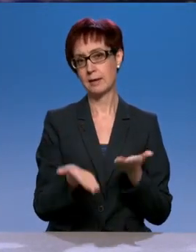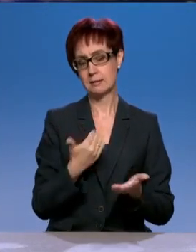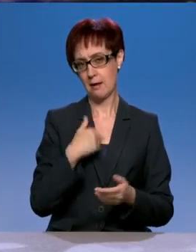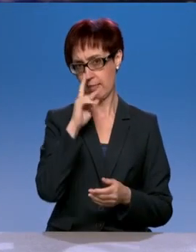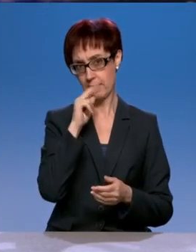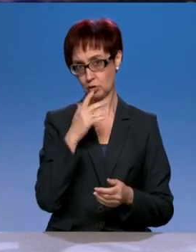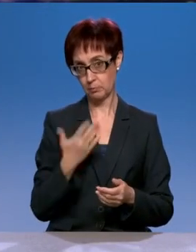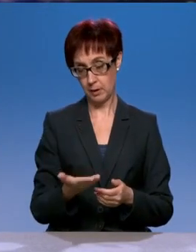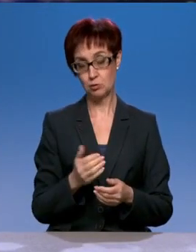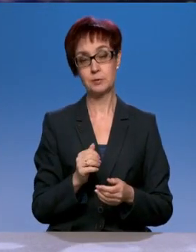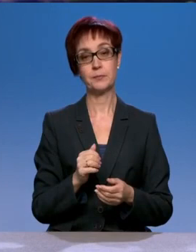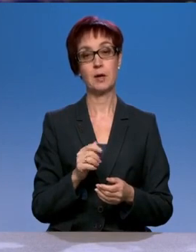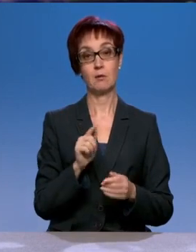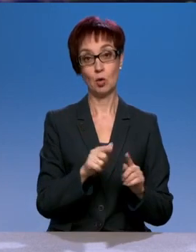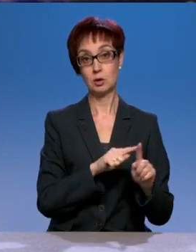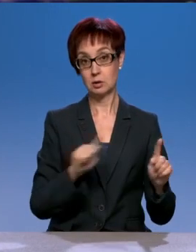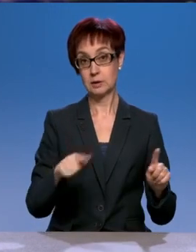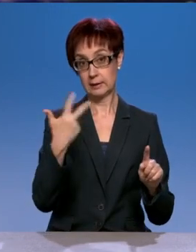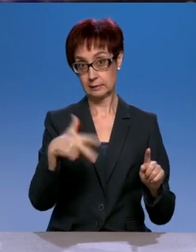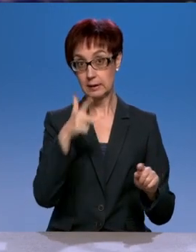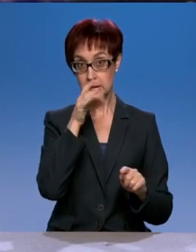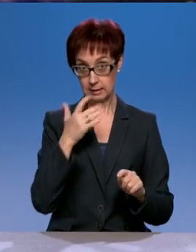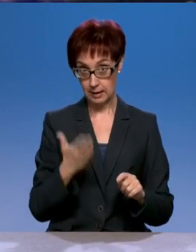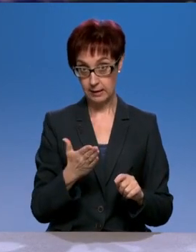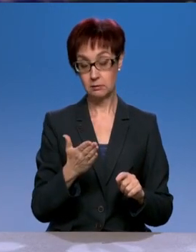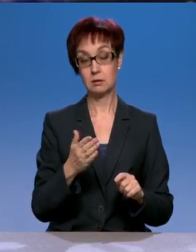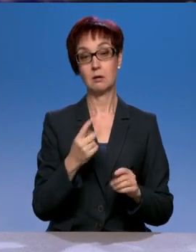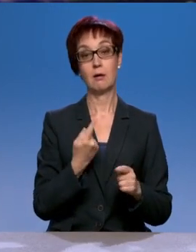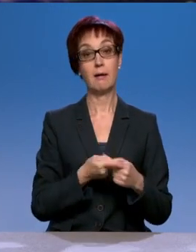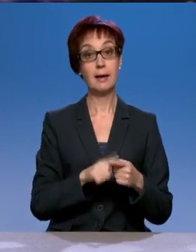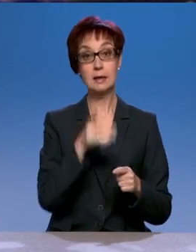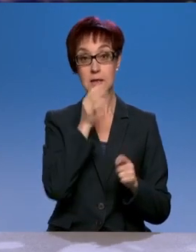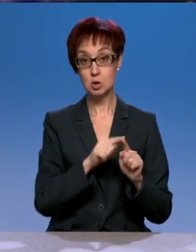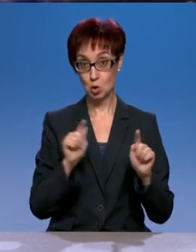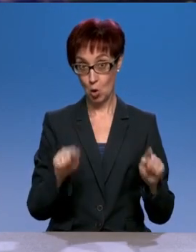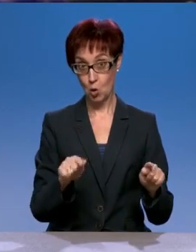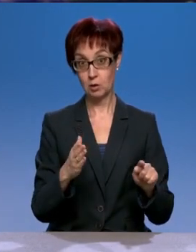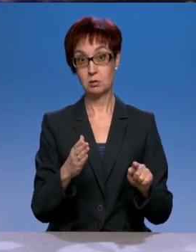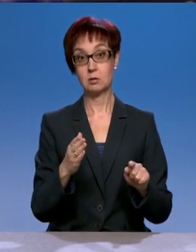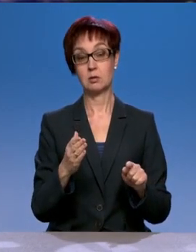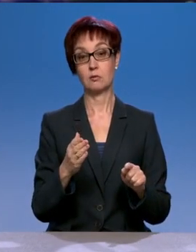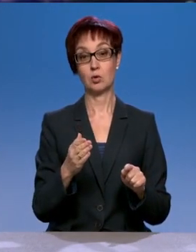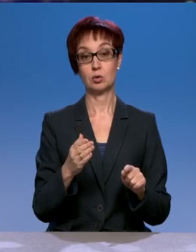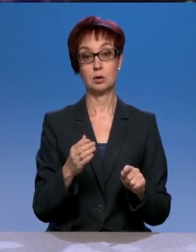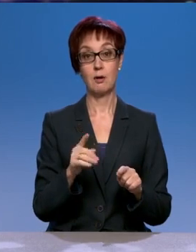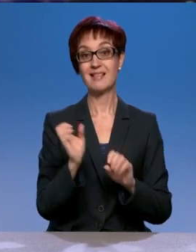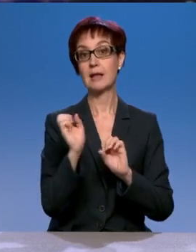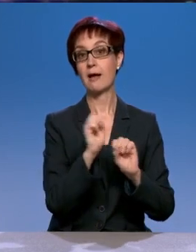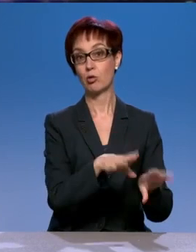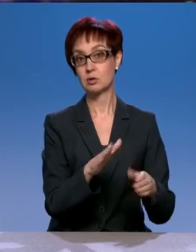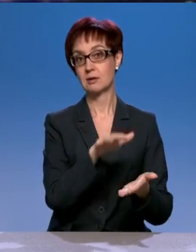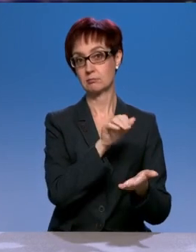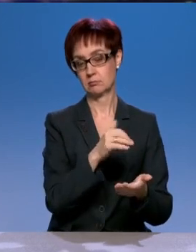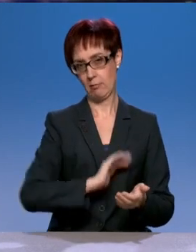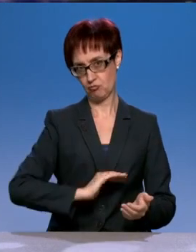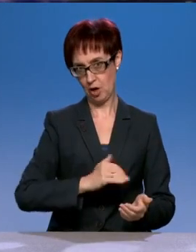ошибаться, но, по-моему, там именно вот этот вот срок предусматривается. На который, но при этом ты не имеешь права творить все, что ты хочешь. Ты не можешь,